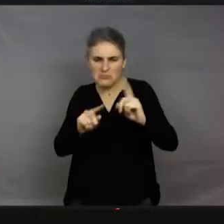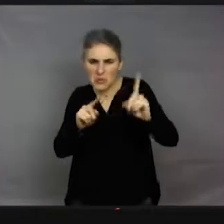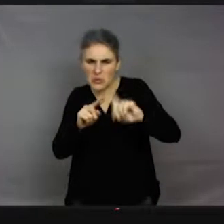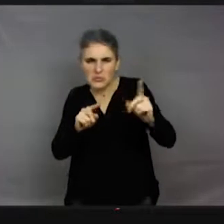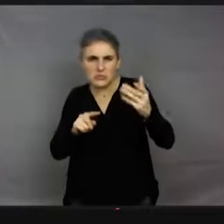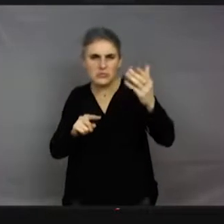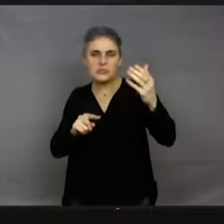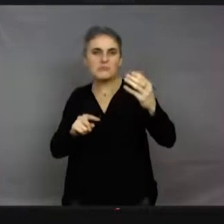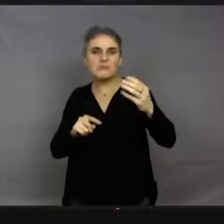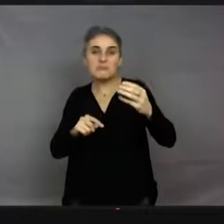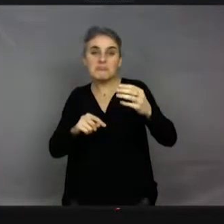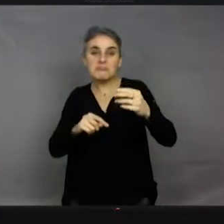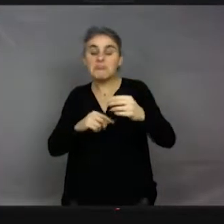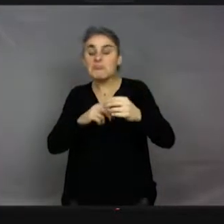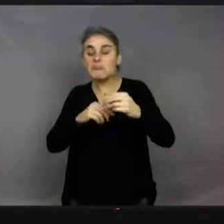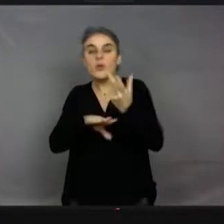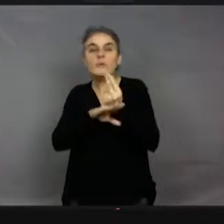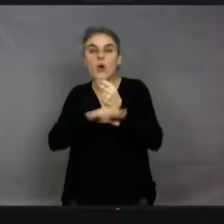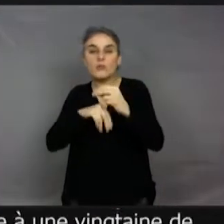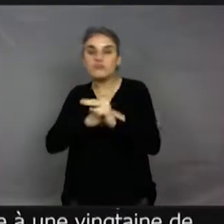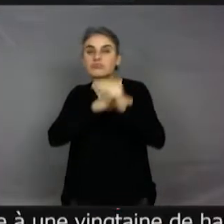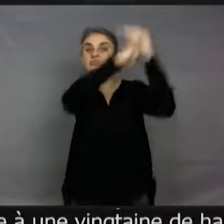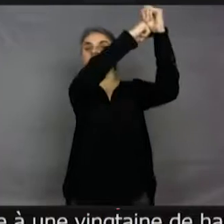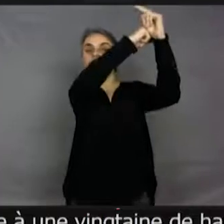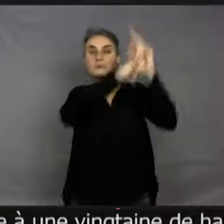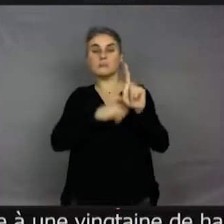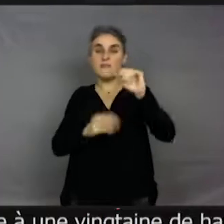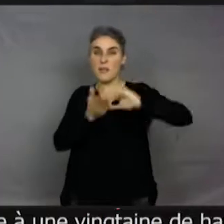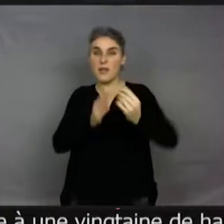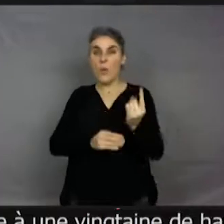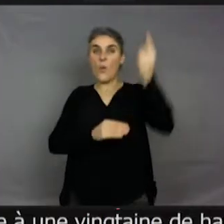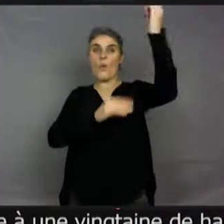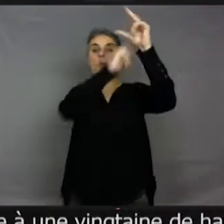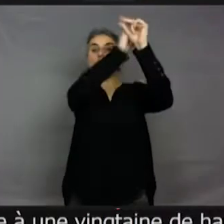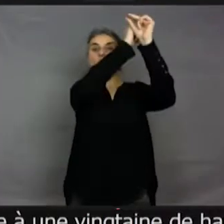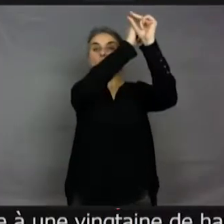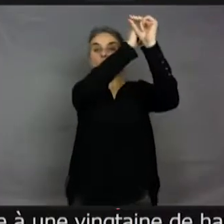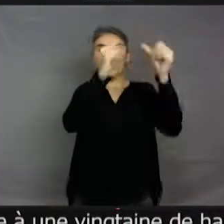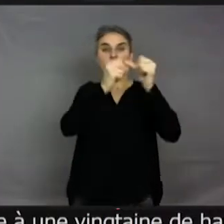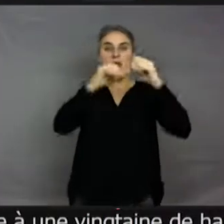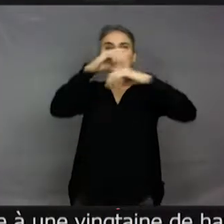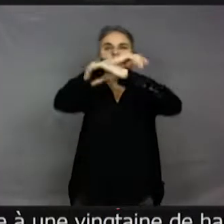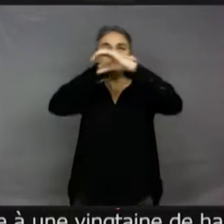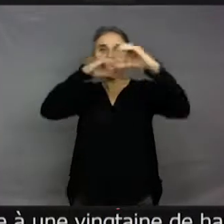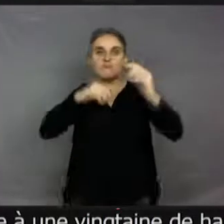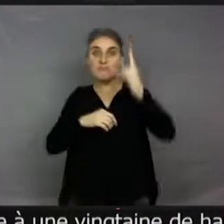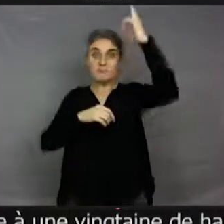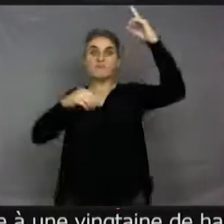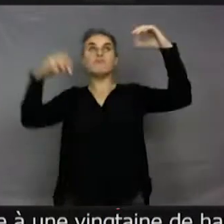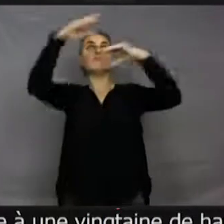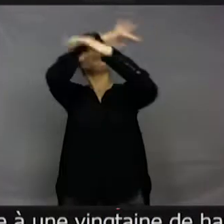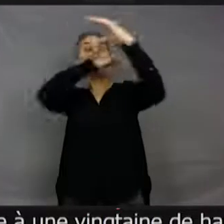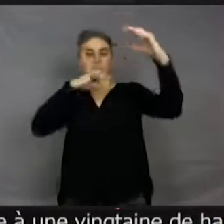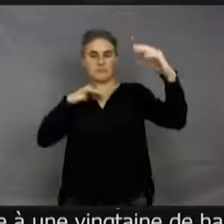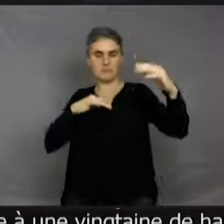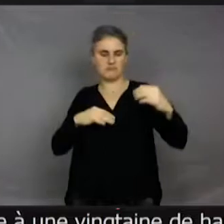les pucerons en hauteur. Et déjà, j'avais vu ce truc, ça m'avait étonné. Et puis en creusant, on se rend compte qu'au-dessus de vous, là,